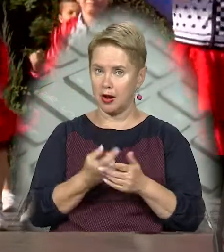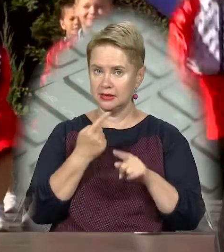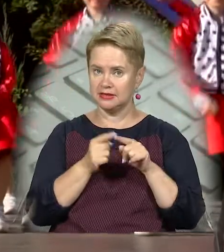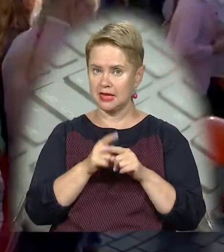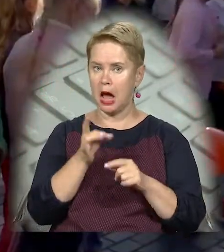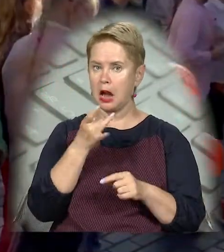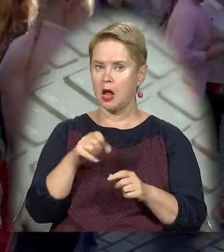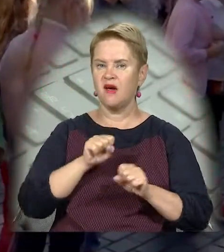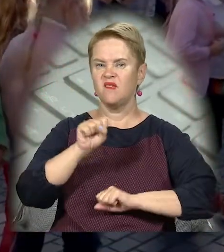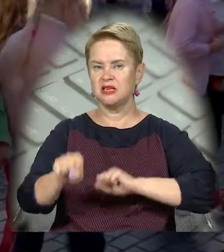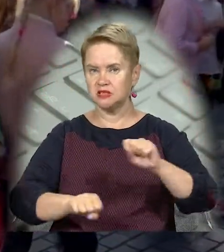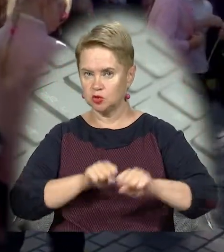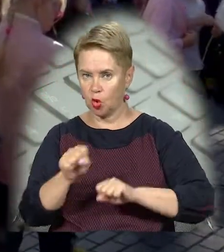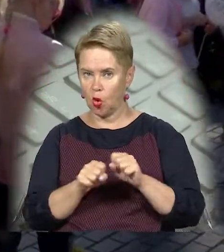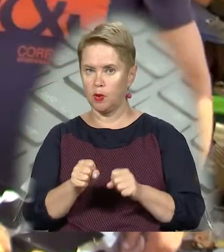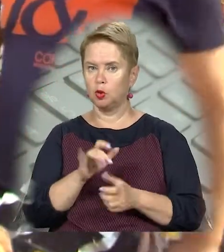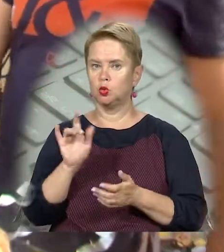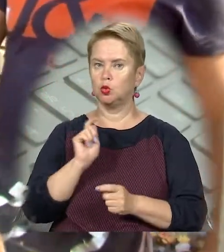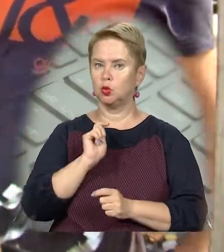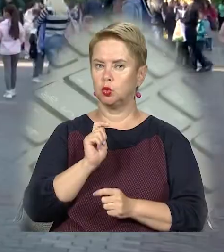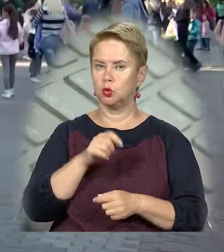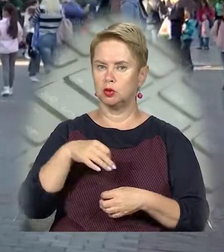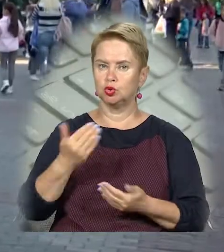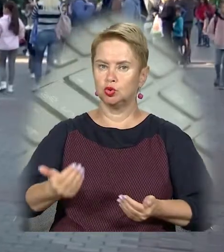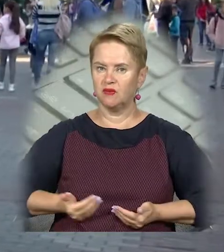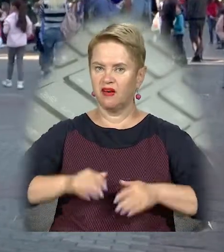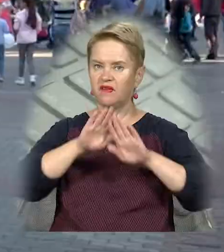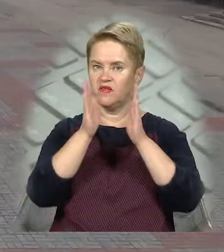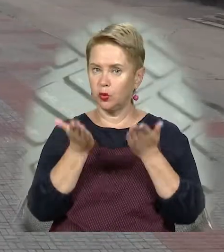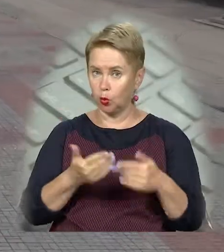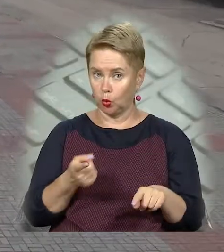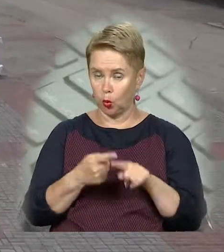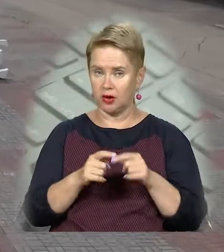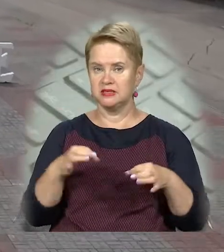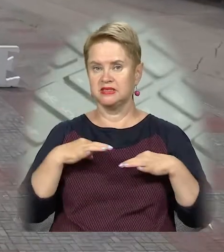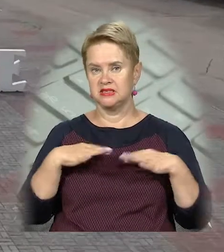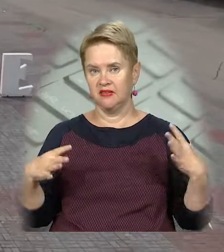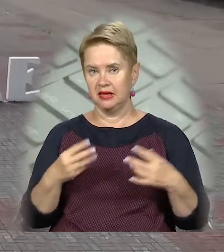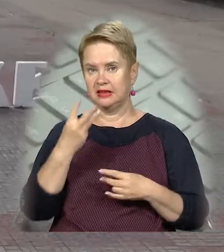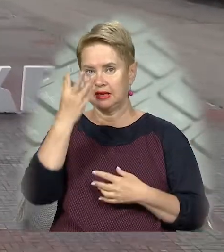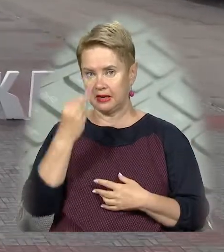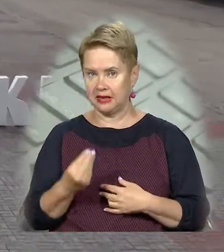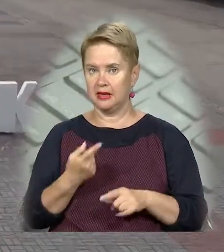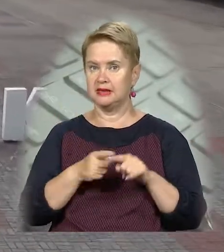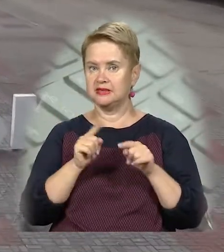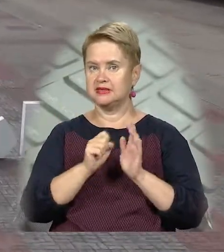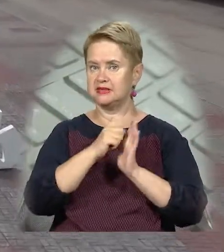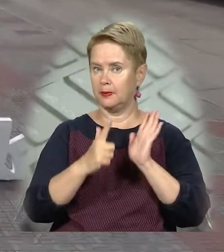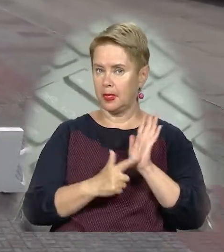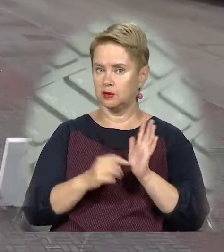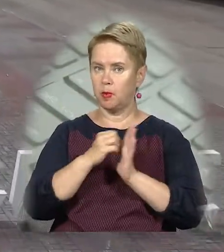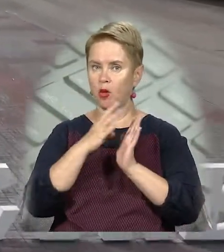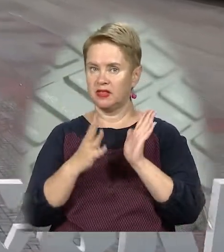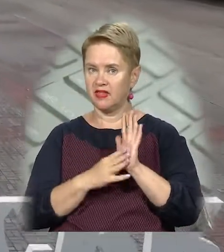Це ретро-круїз на велосипедах, гастро-турнір і парк живих фігур. Загалом святкуватимуть три дні поспіль – з 17